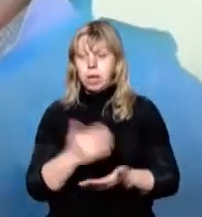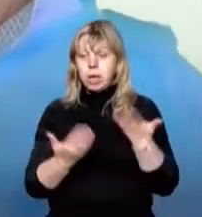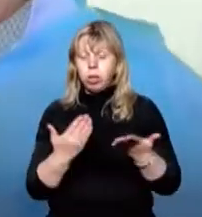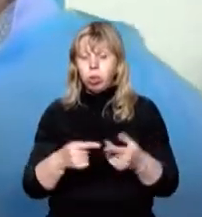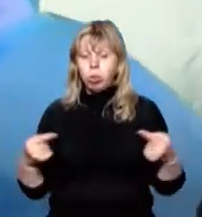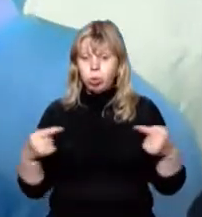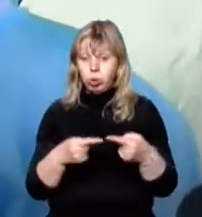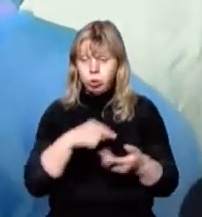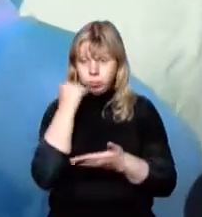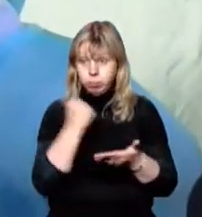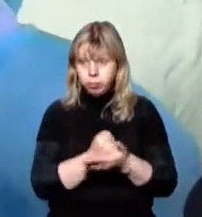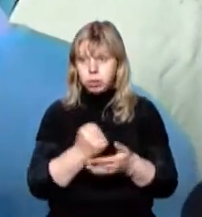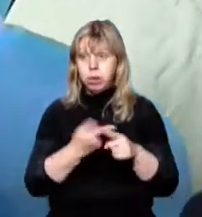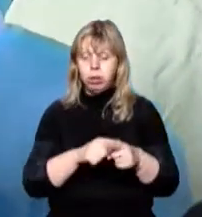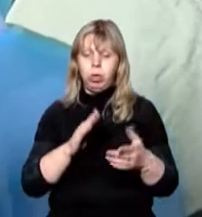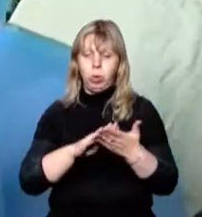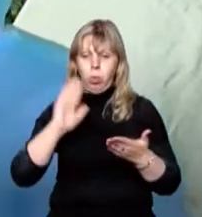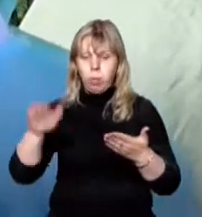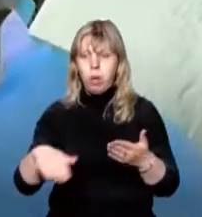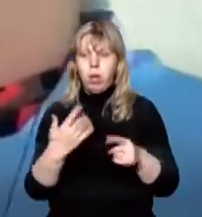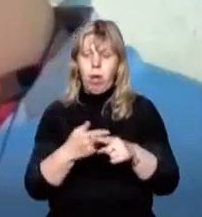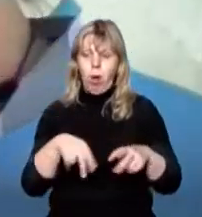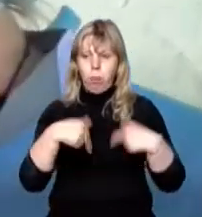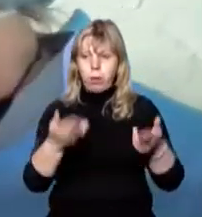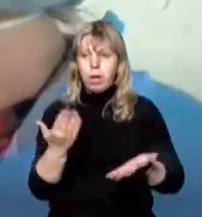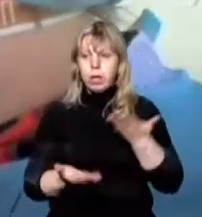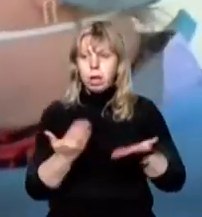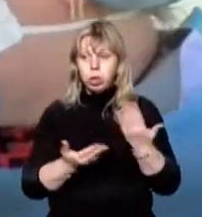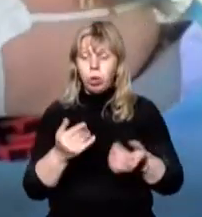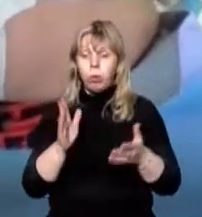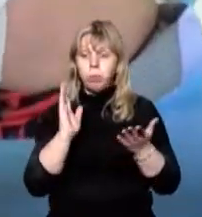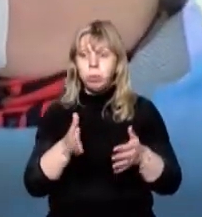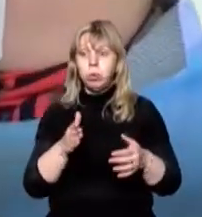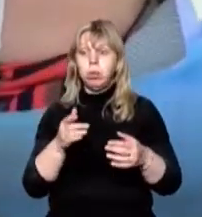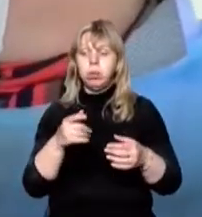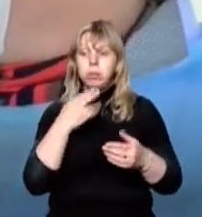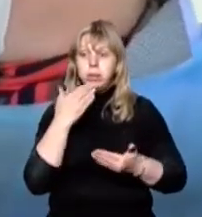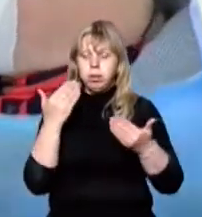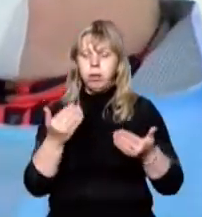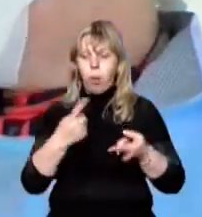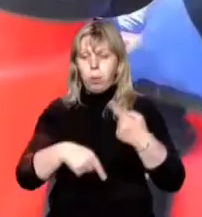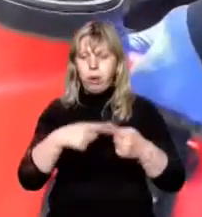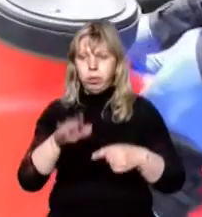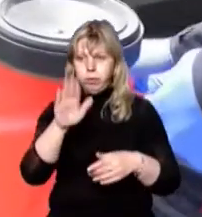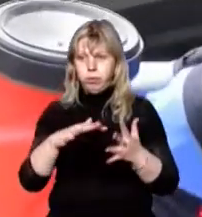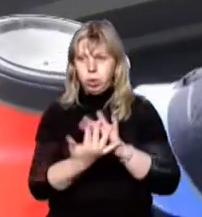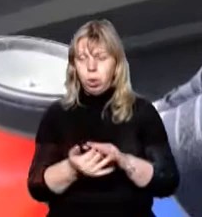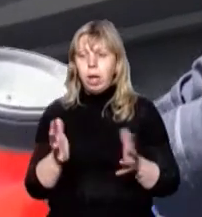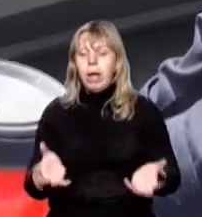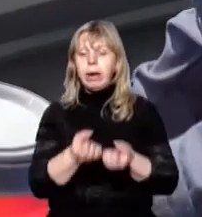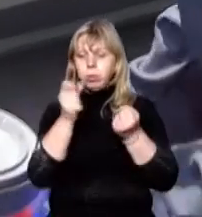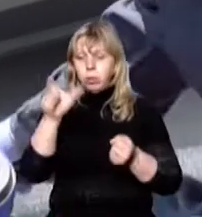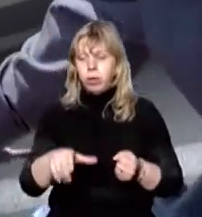підтверджується, тоді впускаємо. Якщо температура є, додому. Якщо контакти, ми їх повертаємо в село. Рятувальник